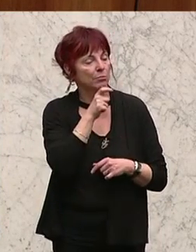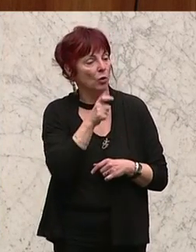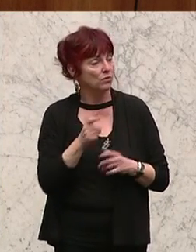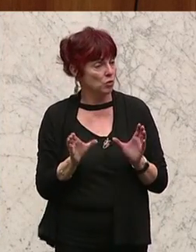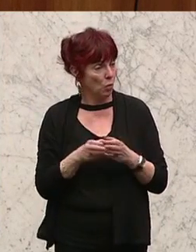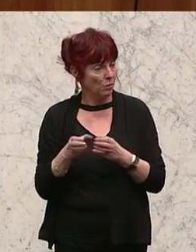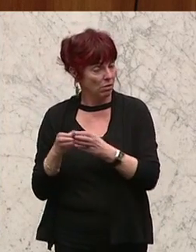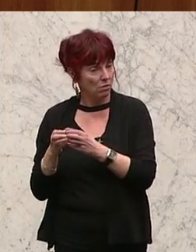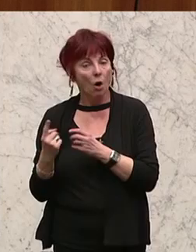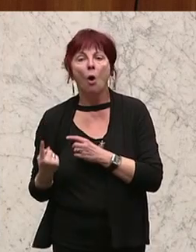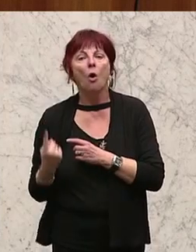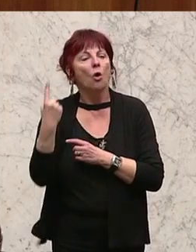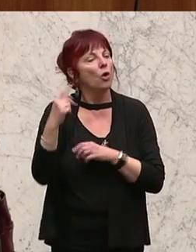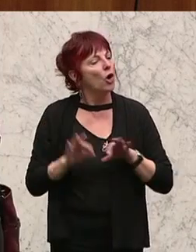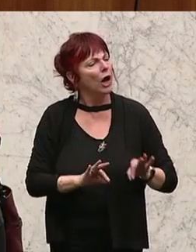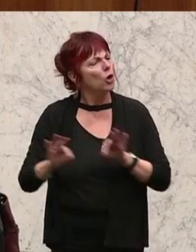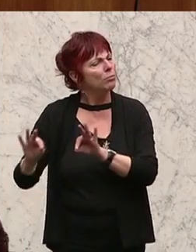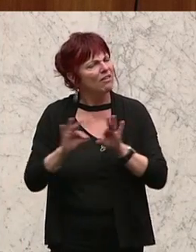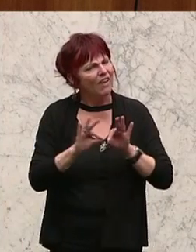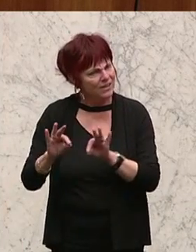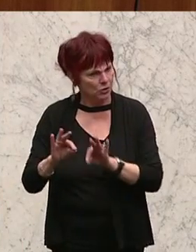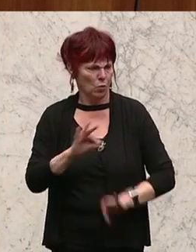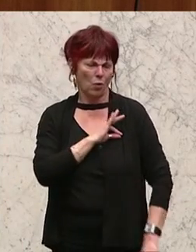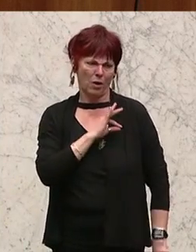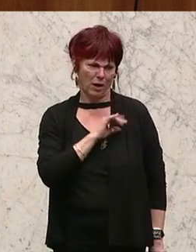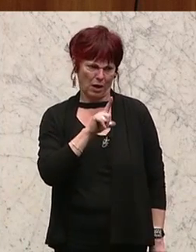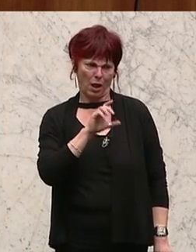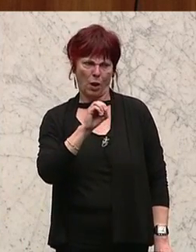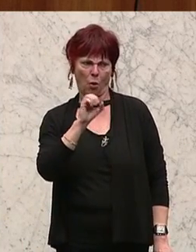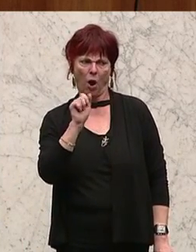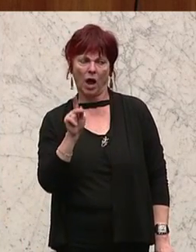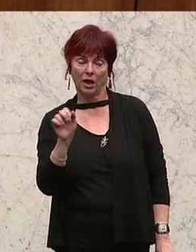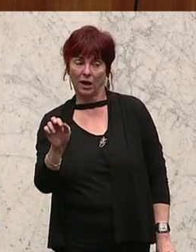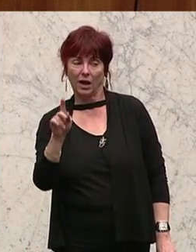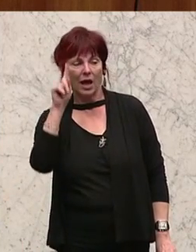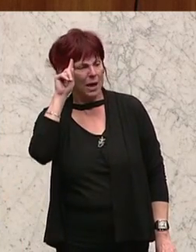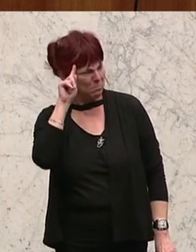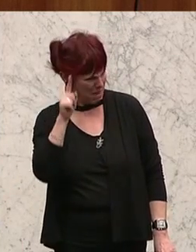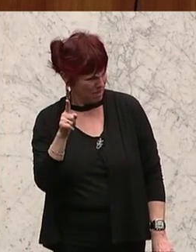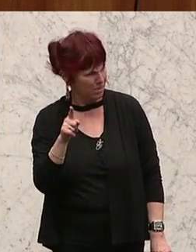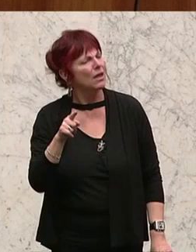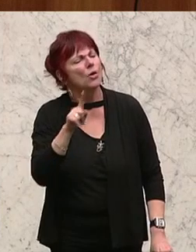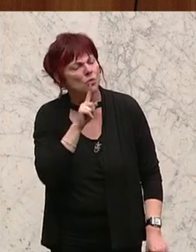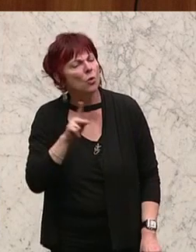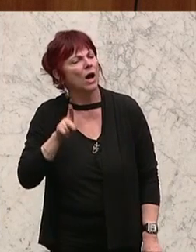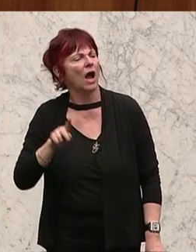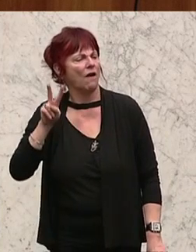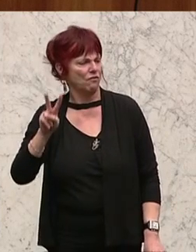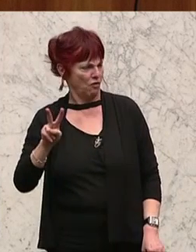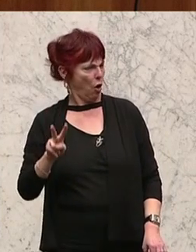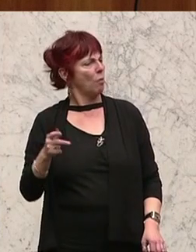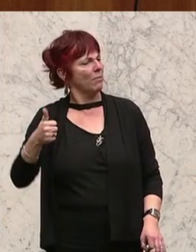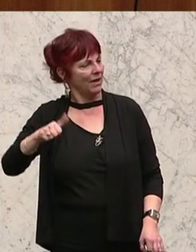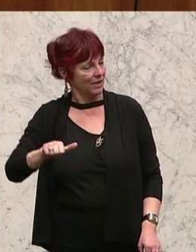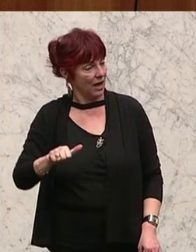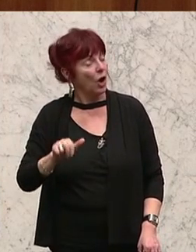Herr Kollege Lorca, juristisch, juristisch, Hebesatz zum KV-Beitrag der Pensionisten ist